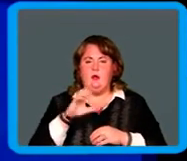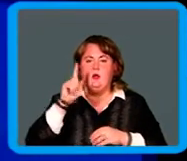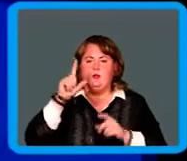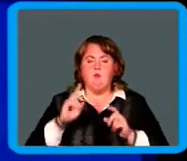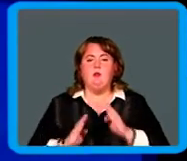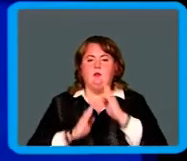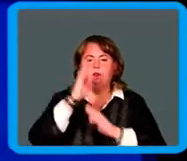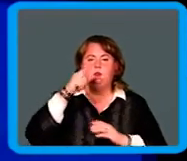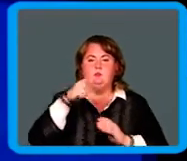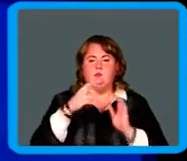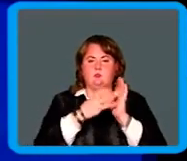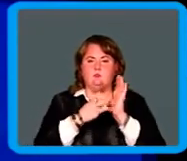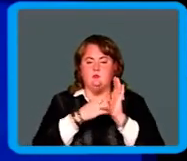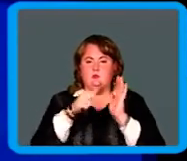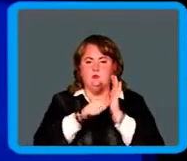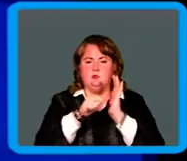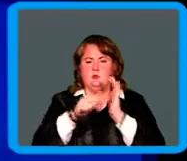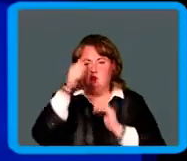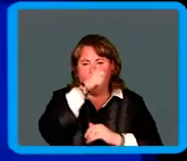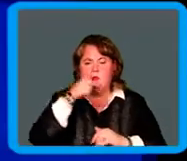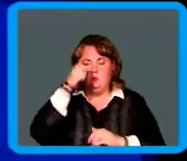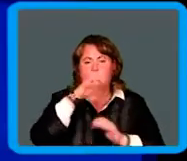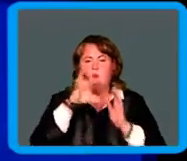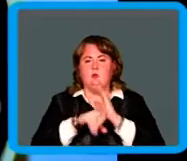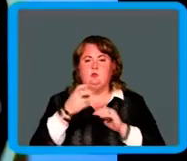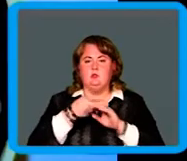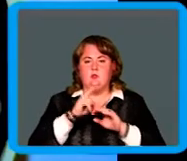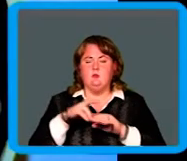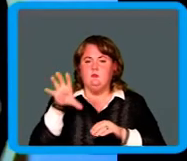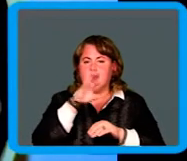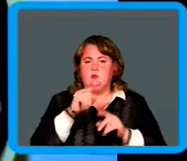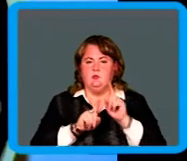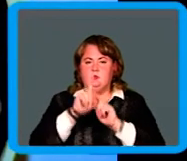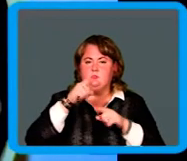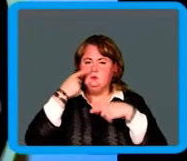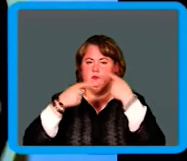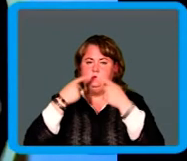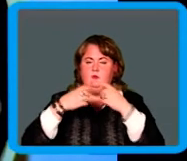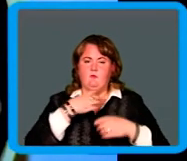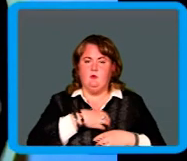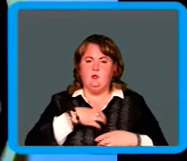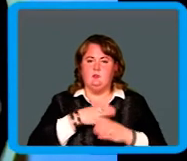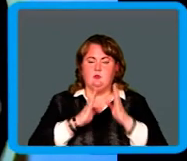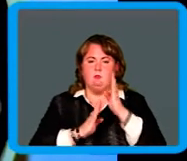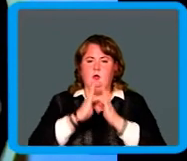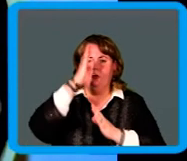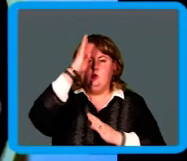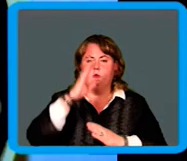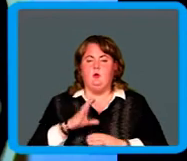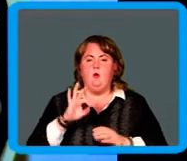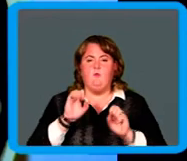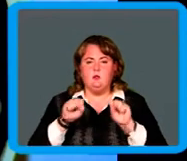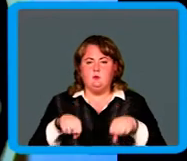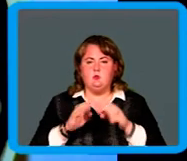1960 году. После этого все заговорили о важном полете, о возможном